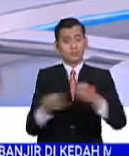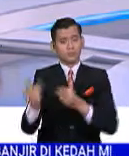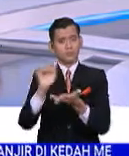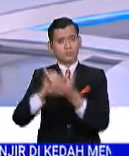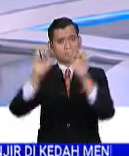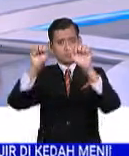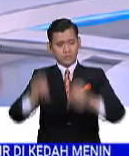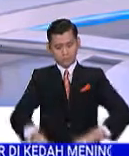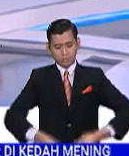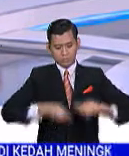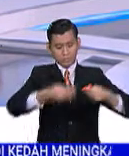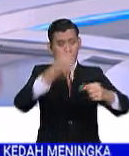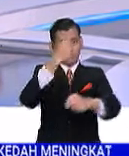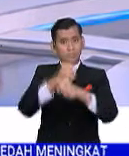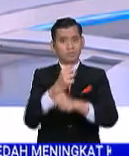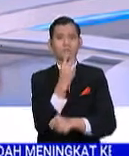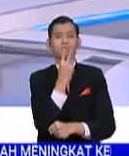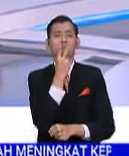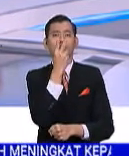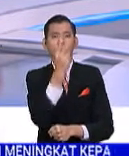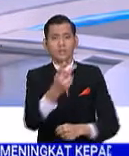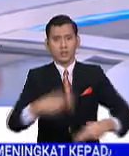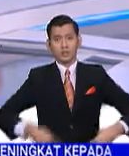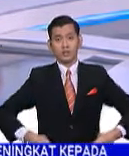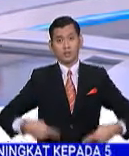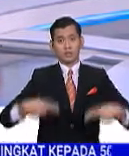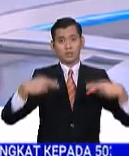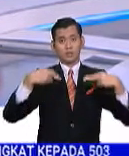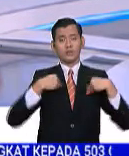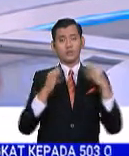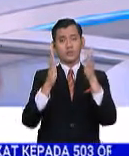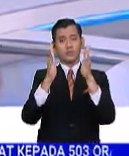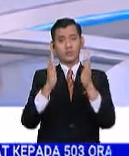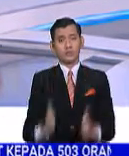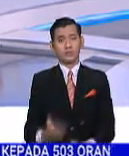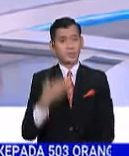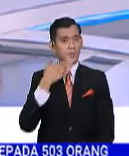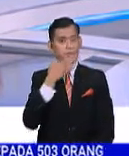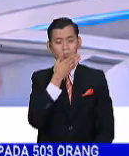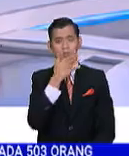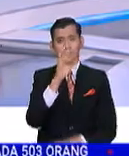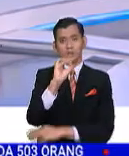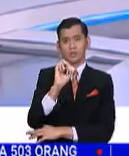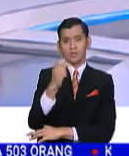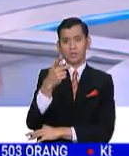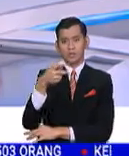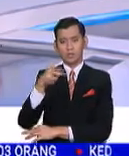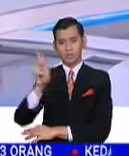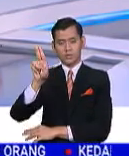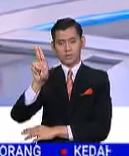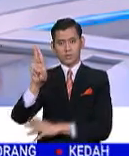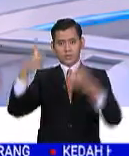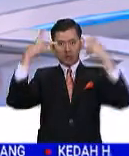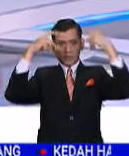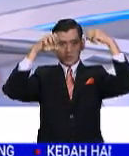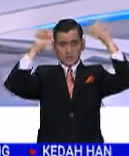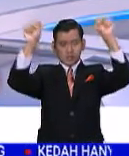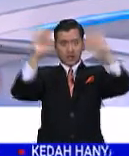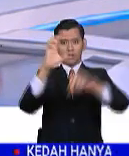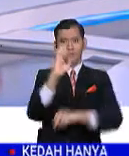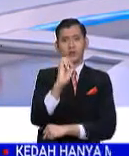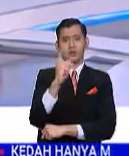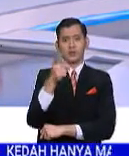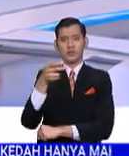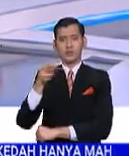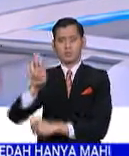memberi pekerjaan serta memastikan kelangsungan hidup belia OKU. Beliau yang juga Presiden Persatuan OKU Sentral berkata